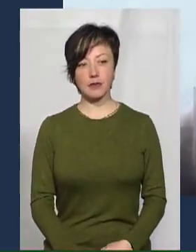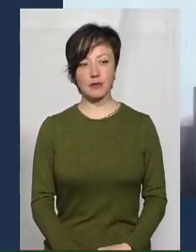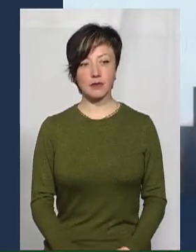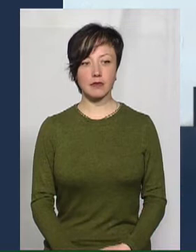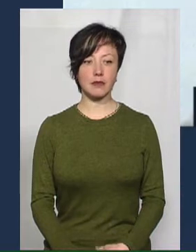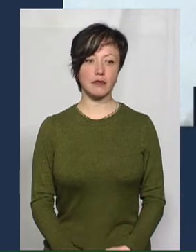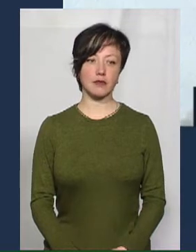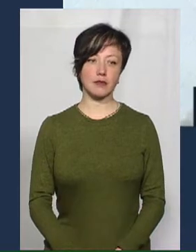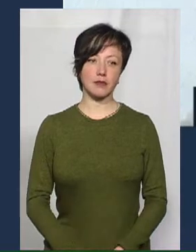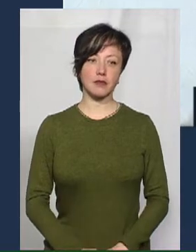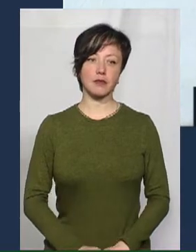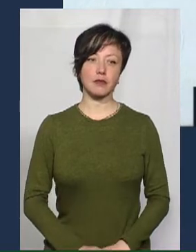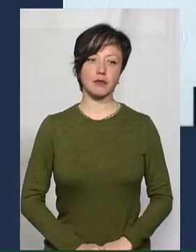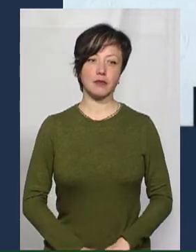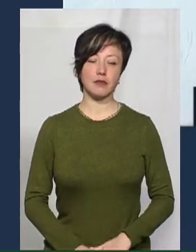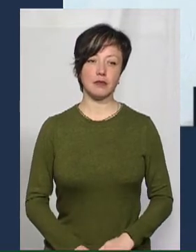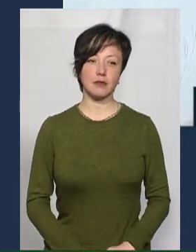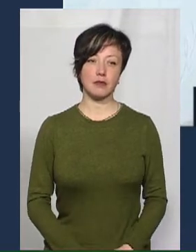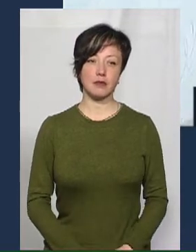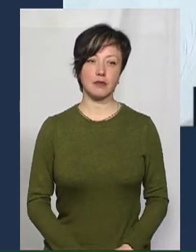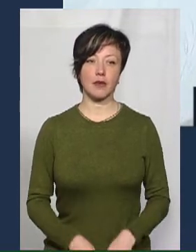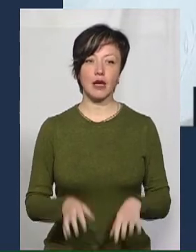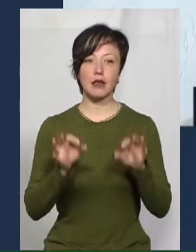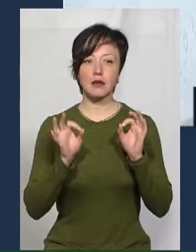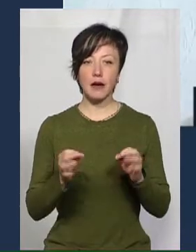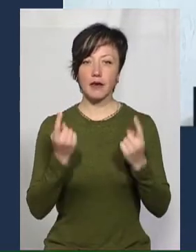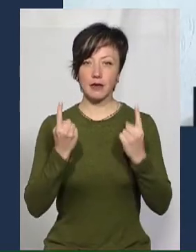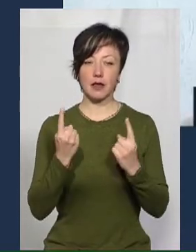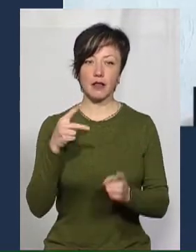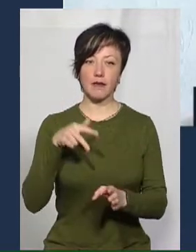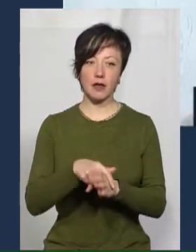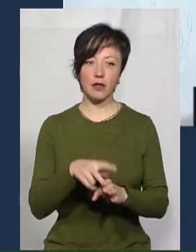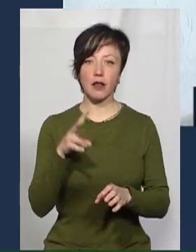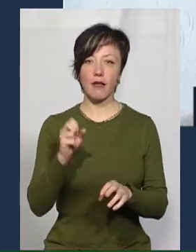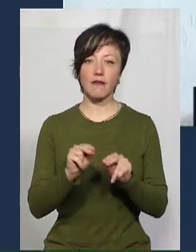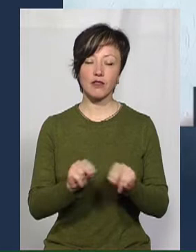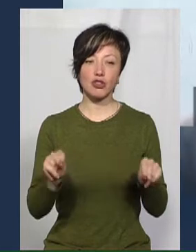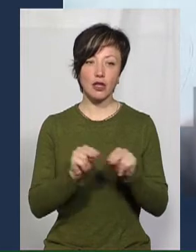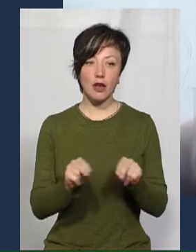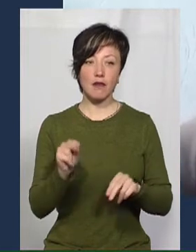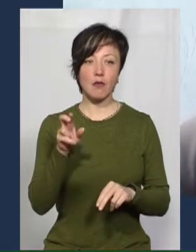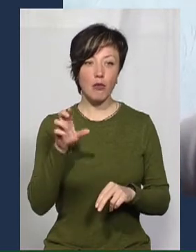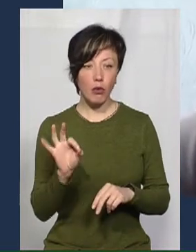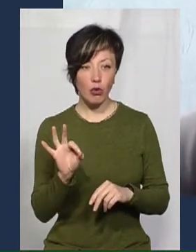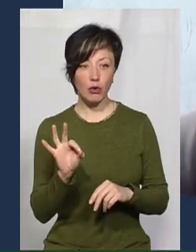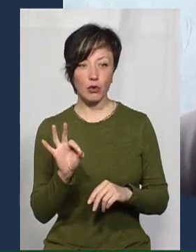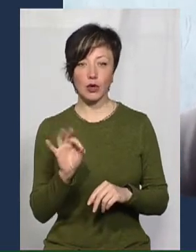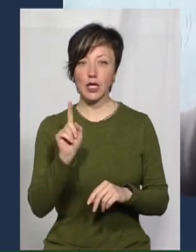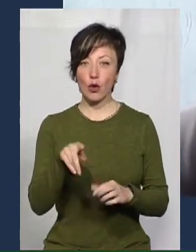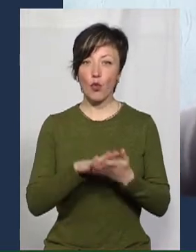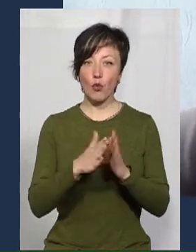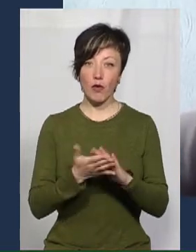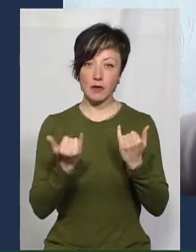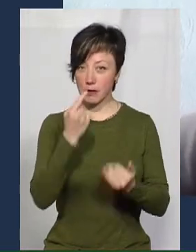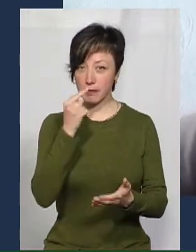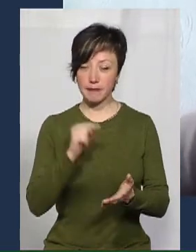Насправді, велика кількість зараз навантаження йде особисто на вчителів, оскільки до тих умов, яких ми